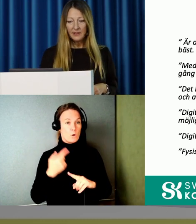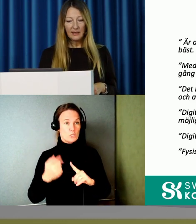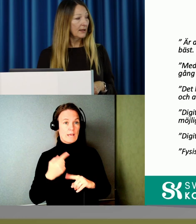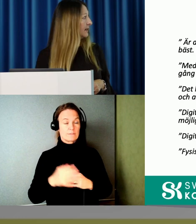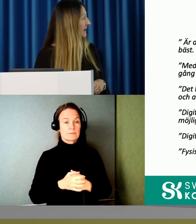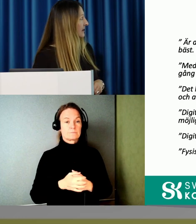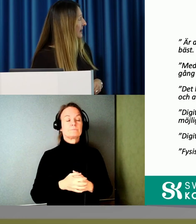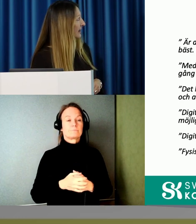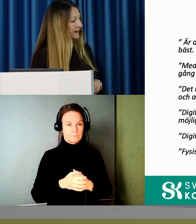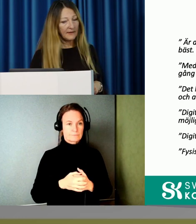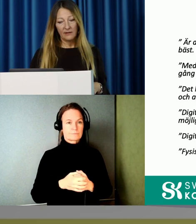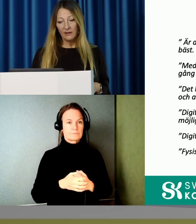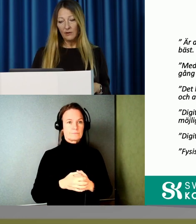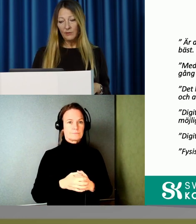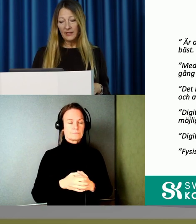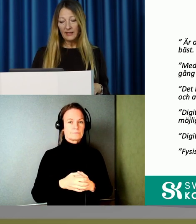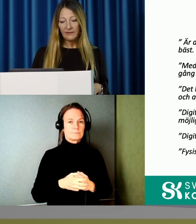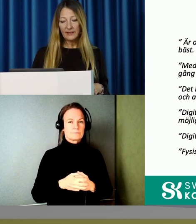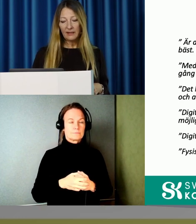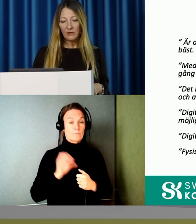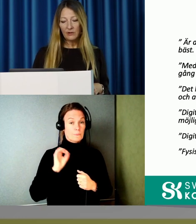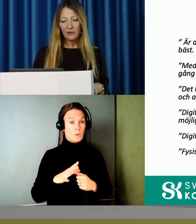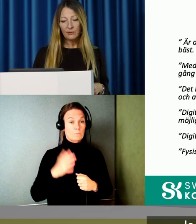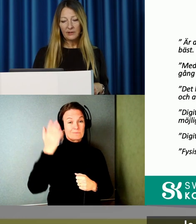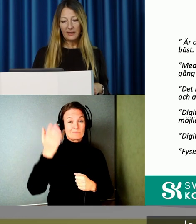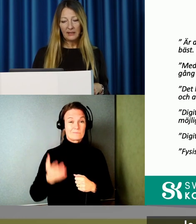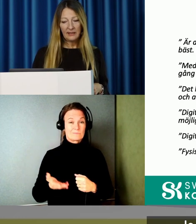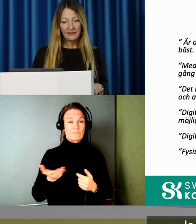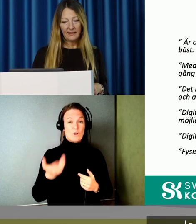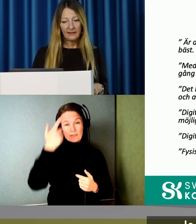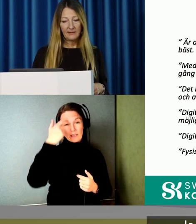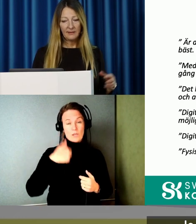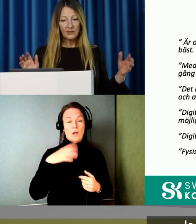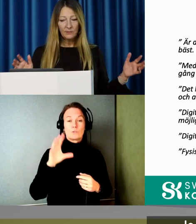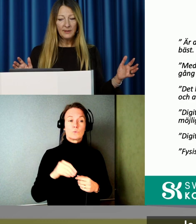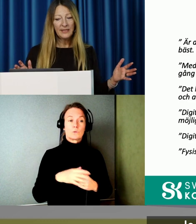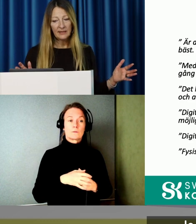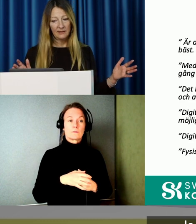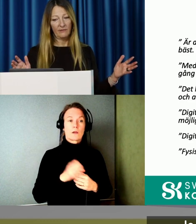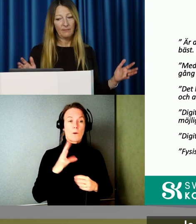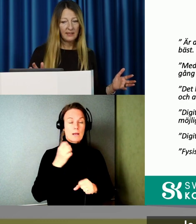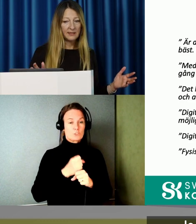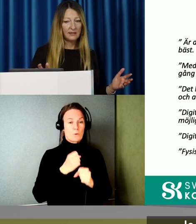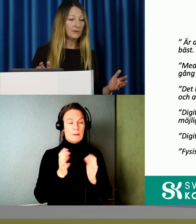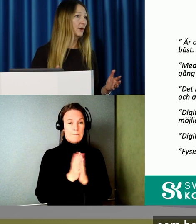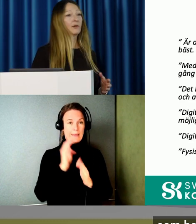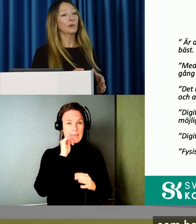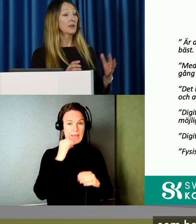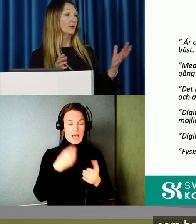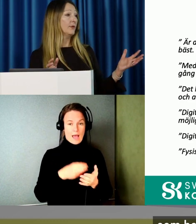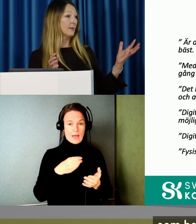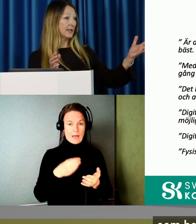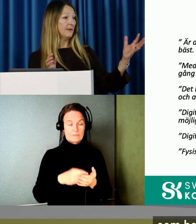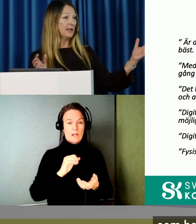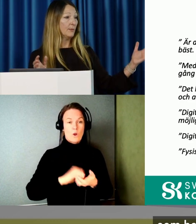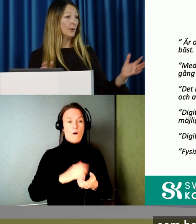Ja. Så att om det här, vad tänker jag? Jo, jag tänker lite så här att när man jobbar med e-handel och webbplatser som har då